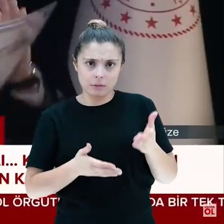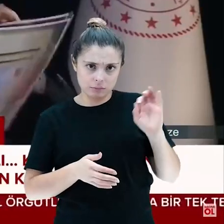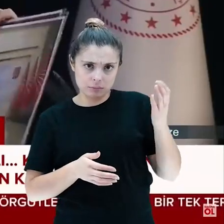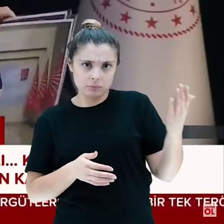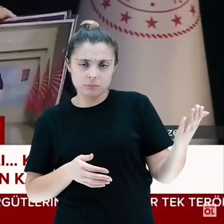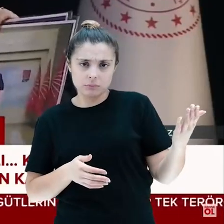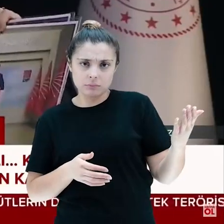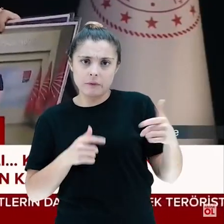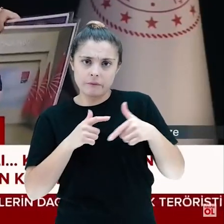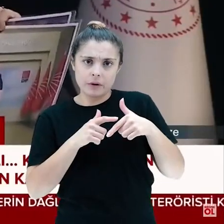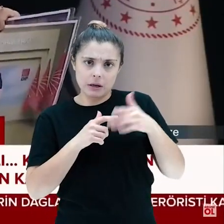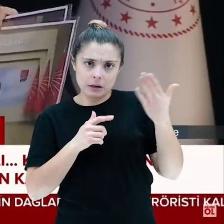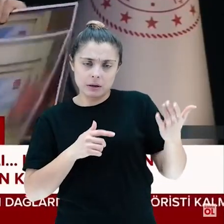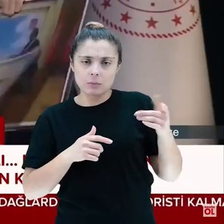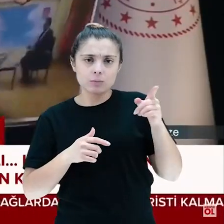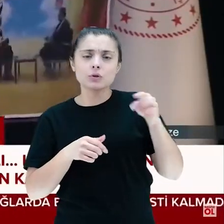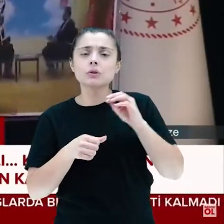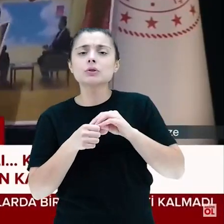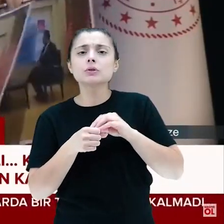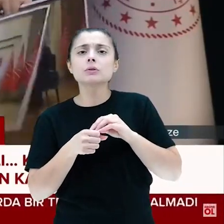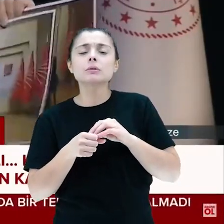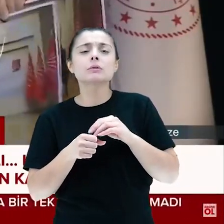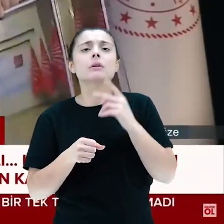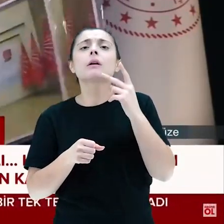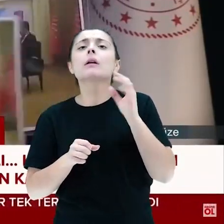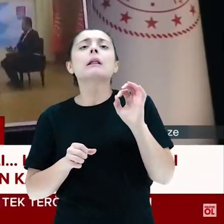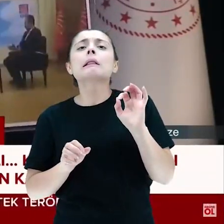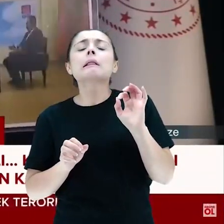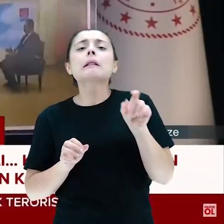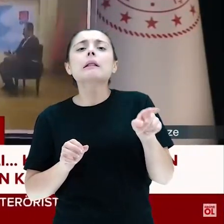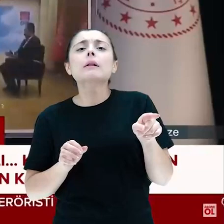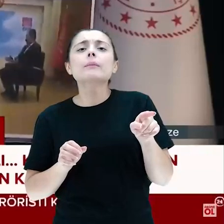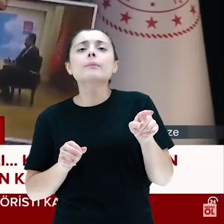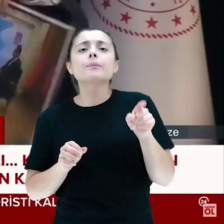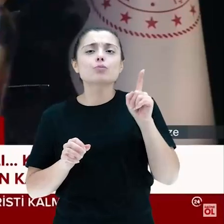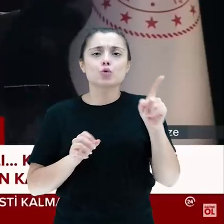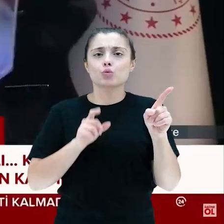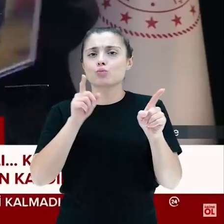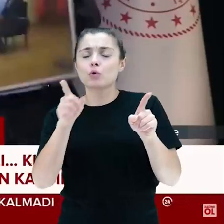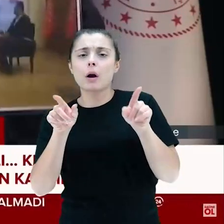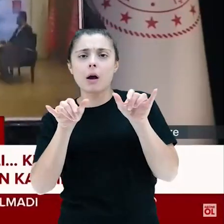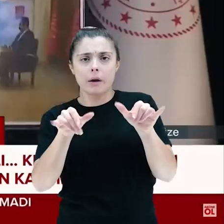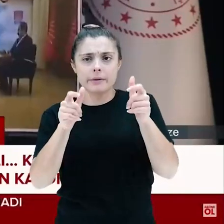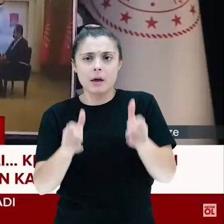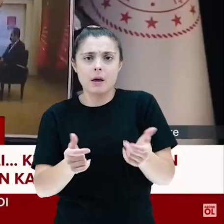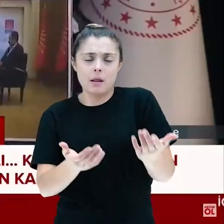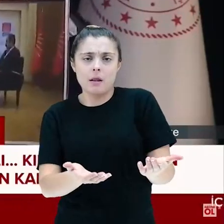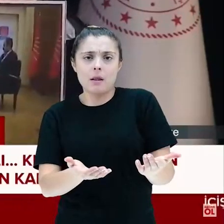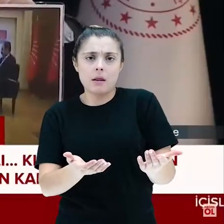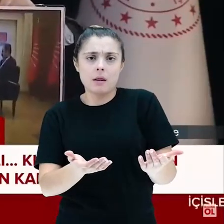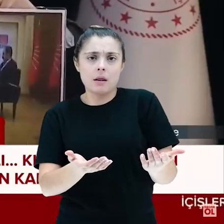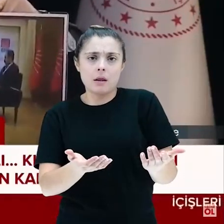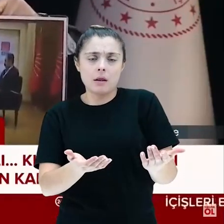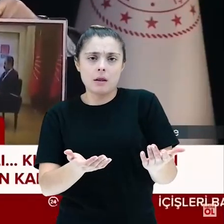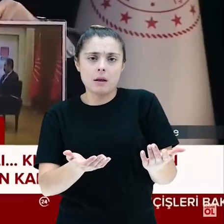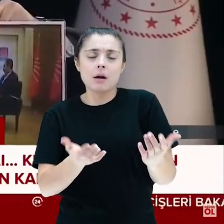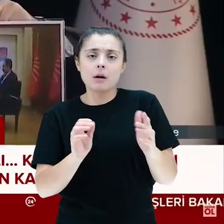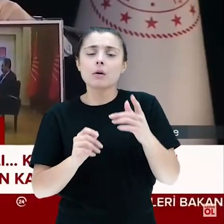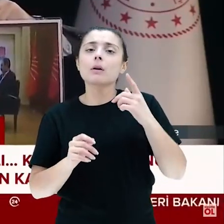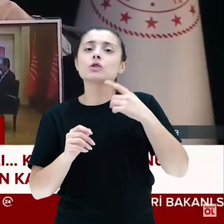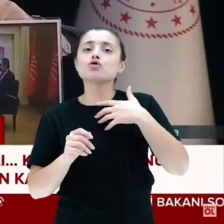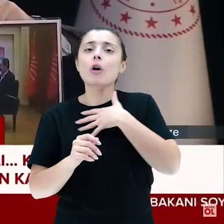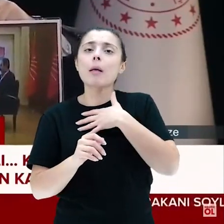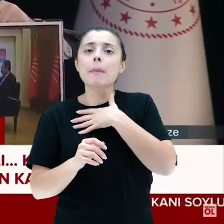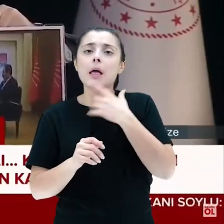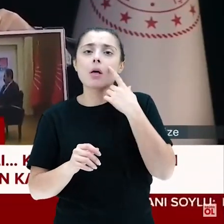Öztrak. Evet. Şu Faik Öztrak değil mi? Evet, Faik Öztrak. Şu iki şey, şu, şu ve şu. Aynı yer burası. Aynı